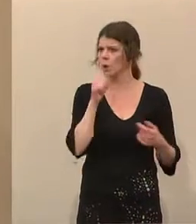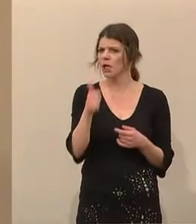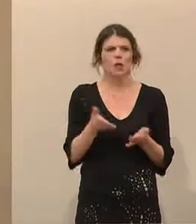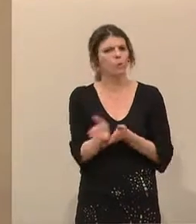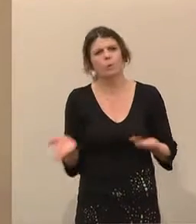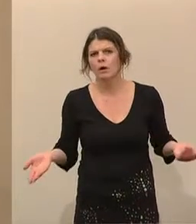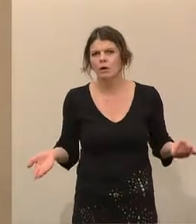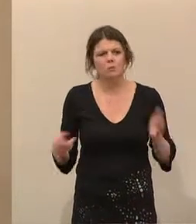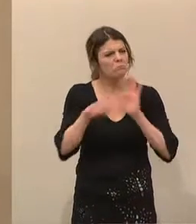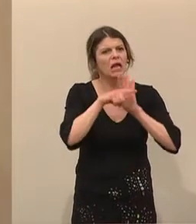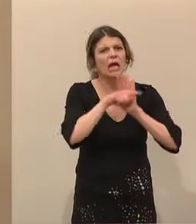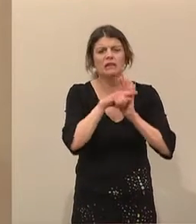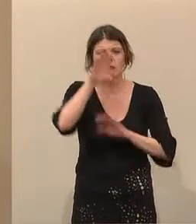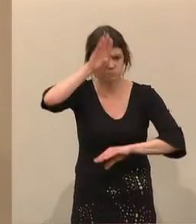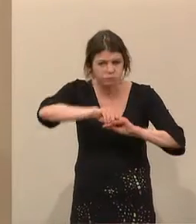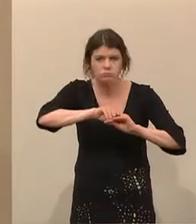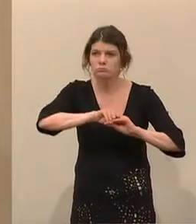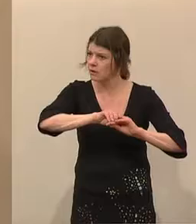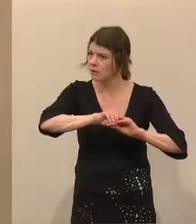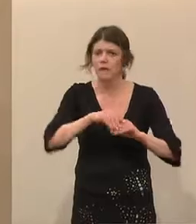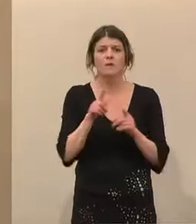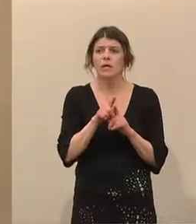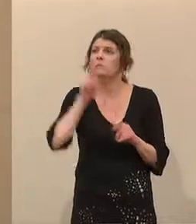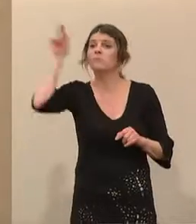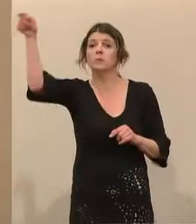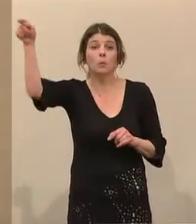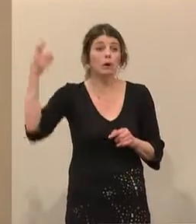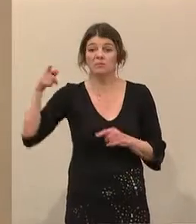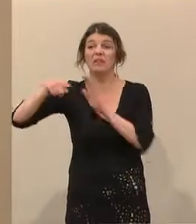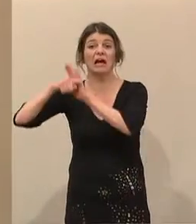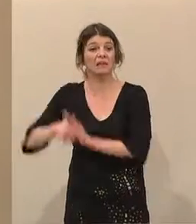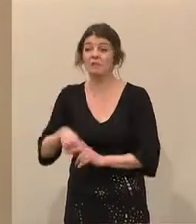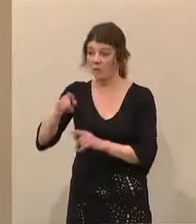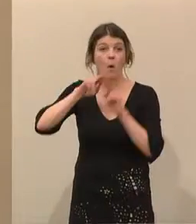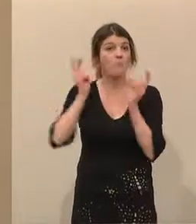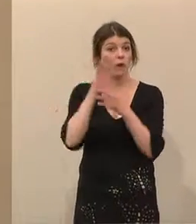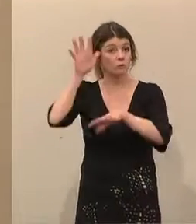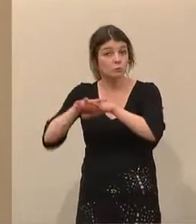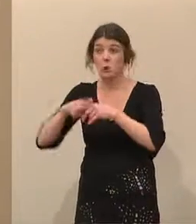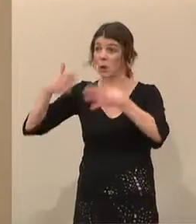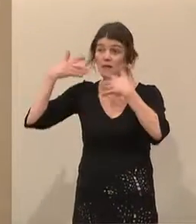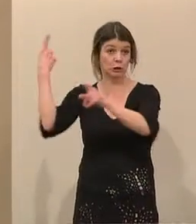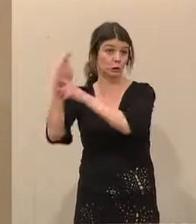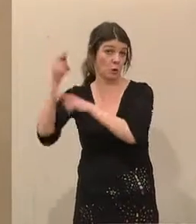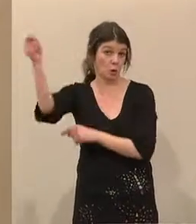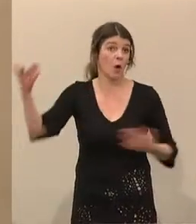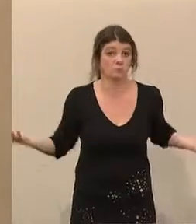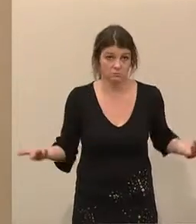durch ein Negativsaldo letztendlich in Übersee für Umweltverschmutz und Klimazerstörung zu sorgen.